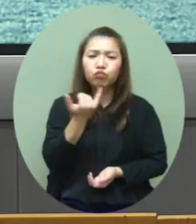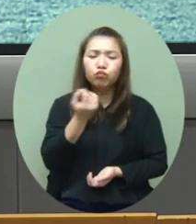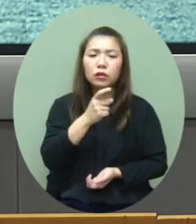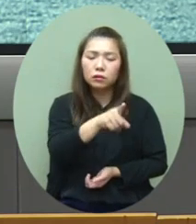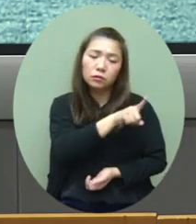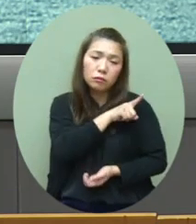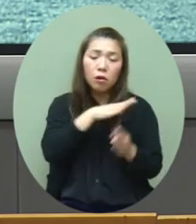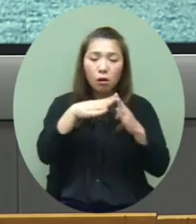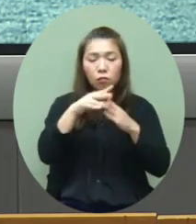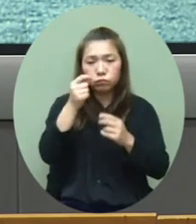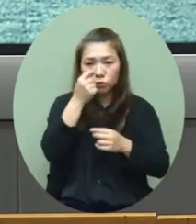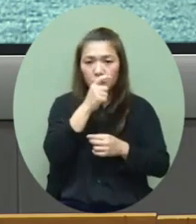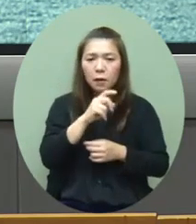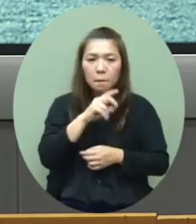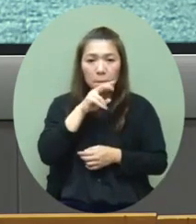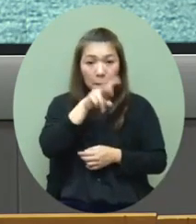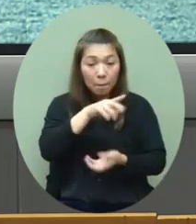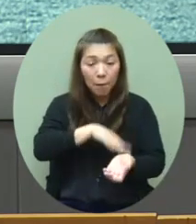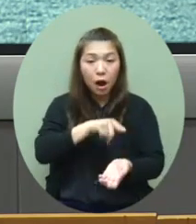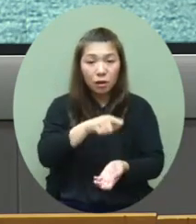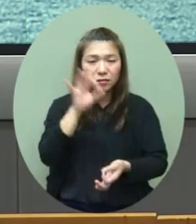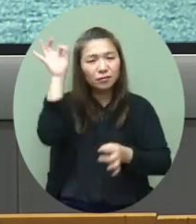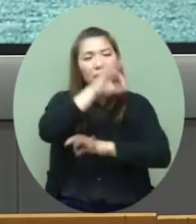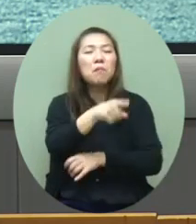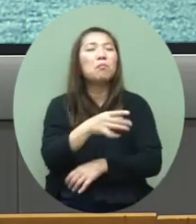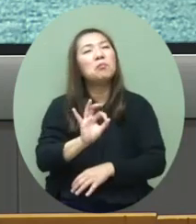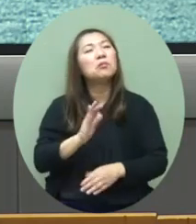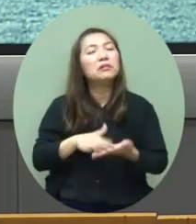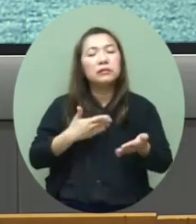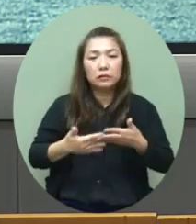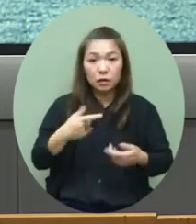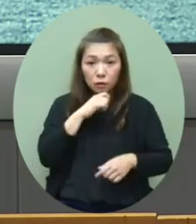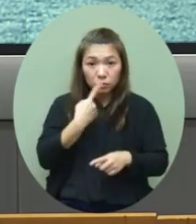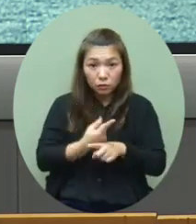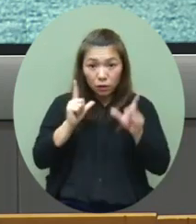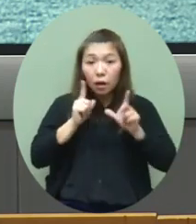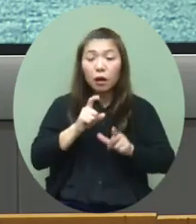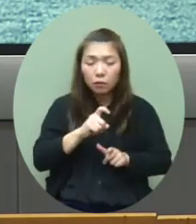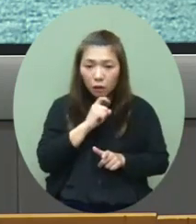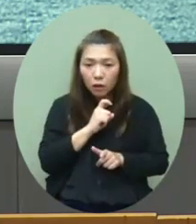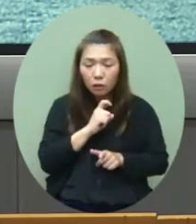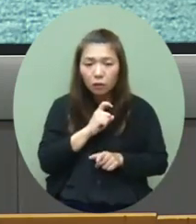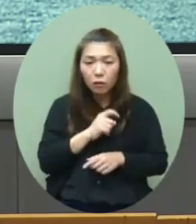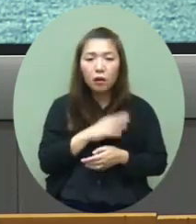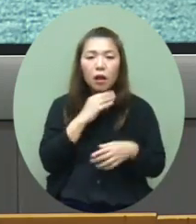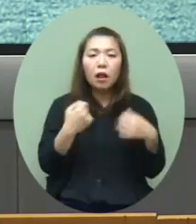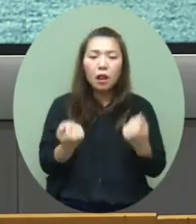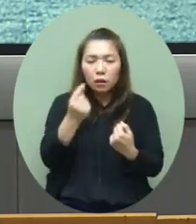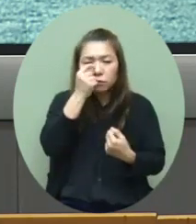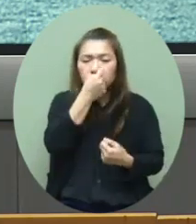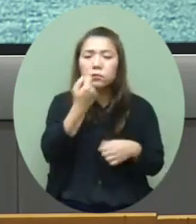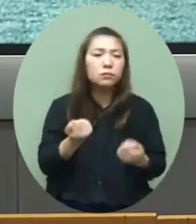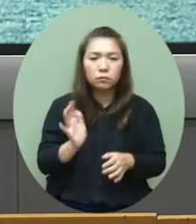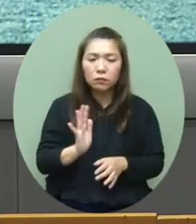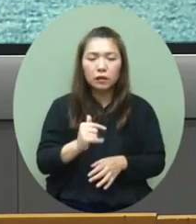那个快速检测的时候会看到阳性以为没什么那其实如果你真的有不舒服就不是真的单靠快速检